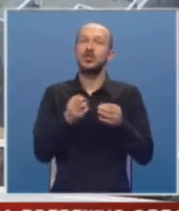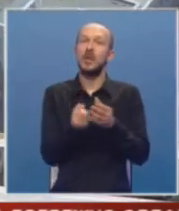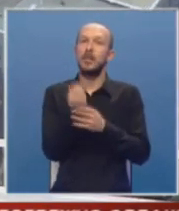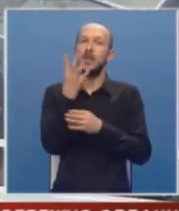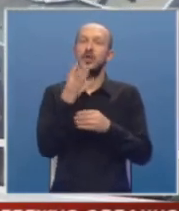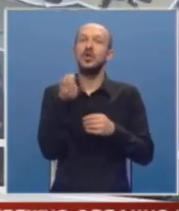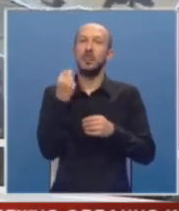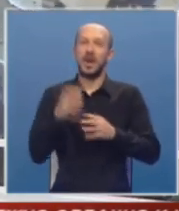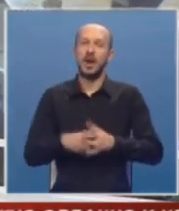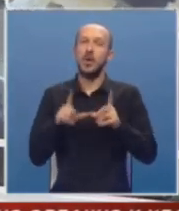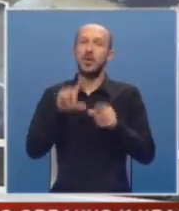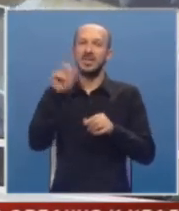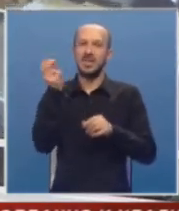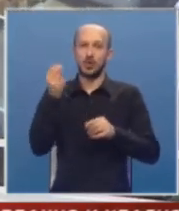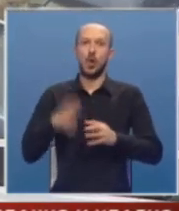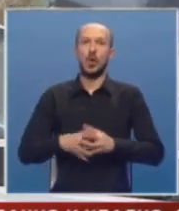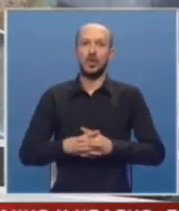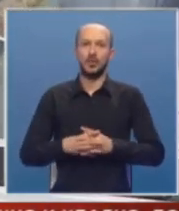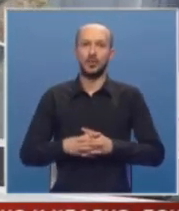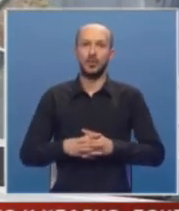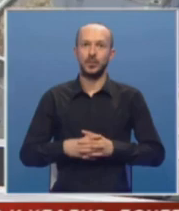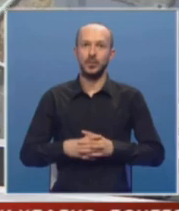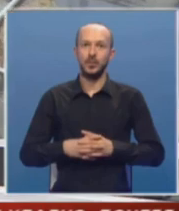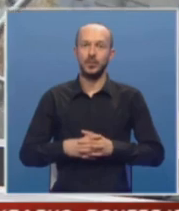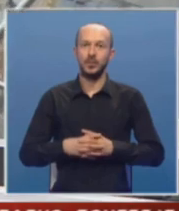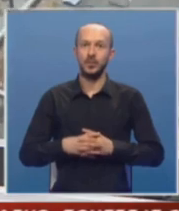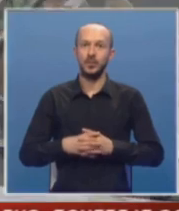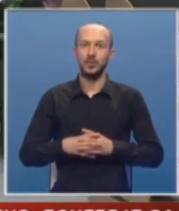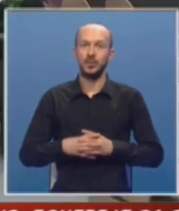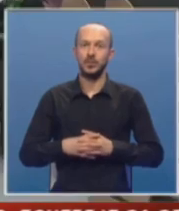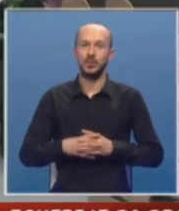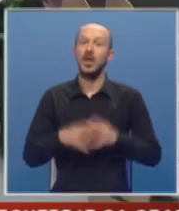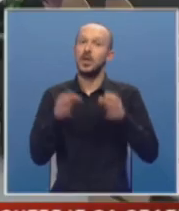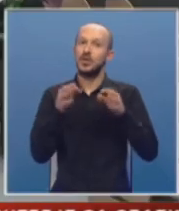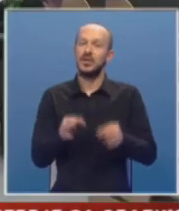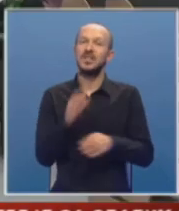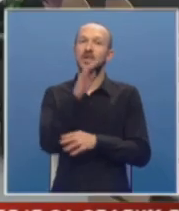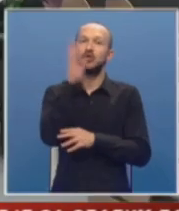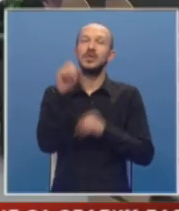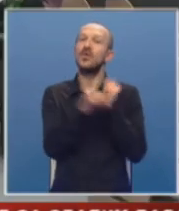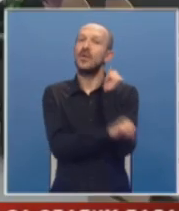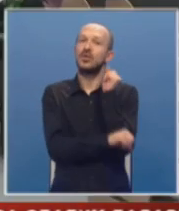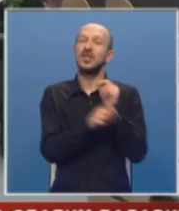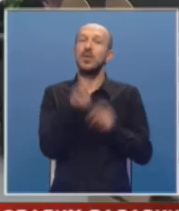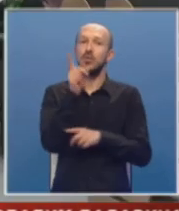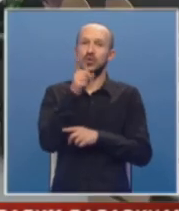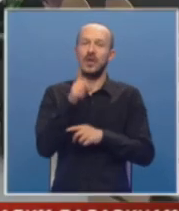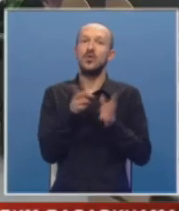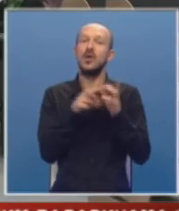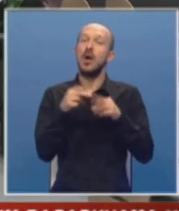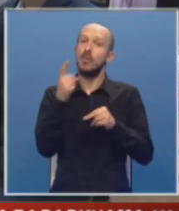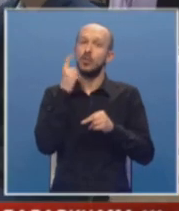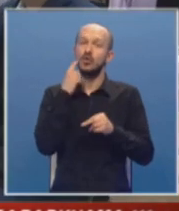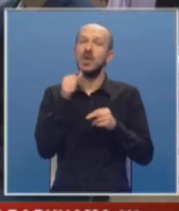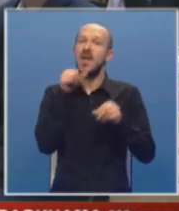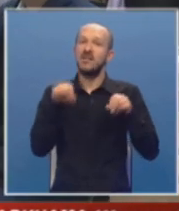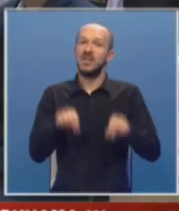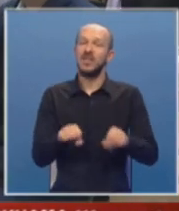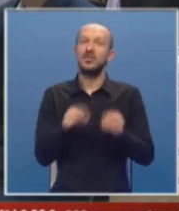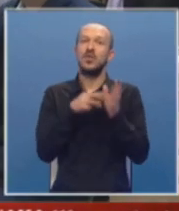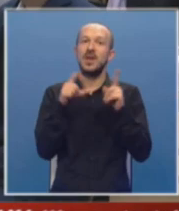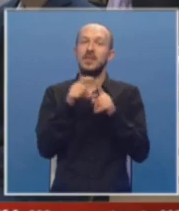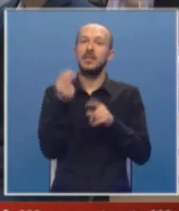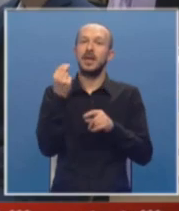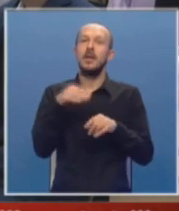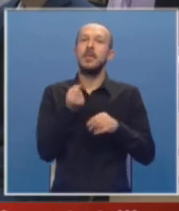prirodnih dobara u Republici Srpskoj. Stručnjaci Šumarskog fakulteta upozoravaju na pokušaje da se vlasništvo nad